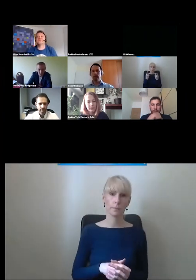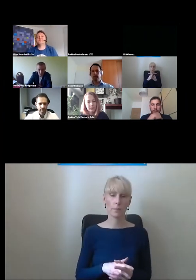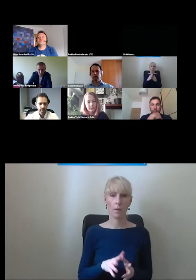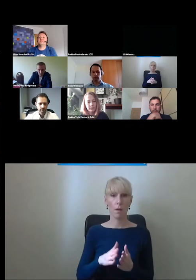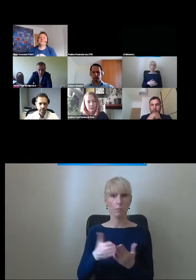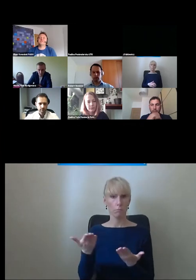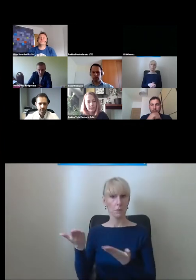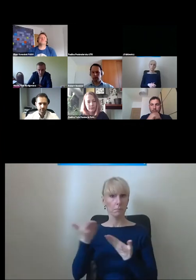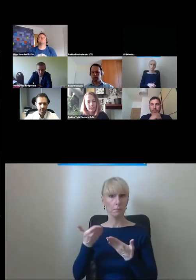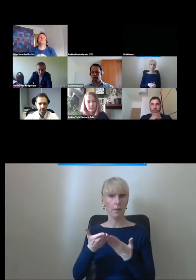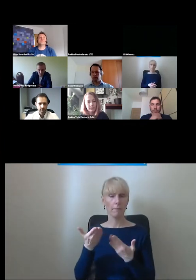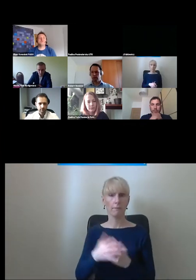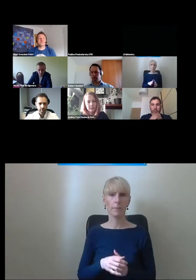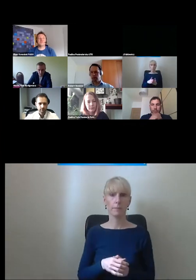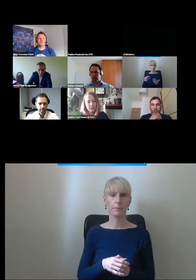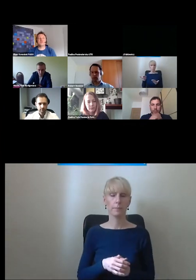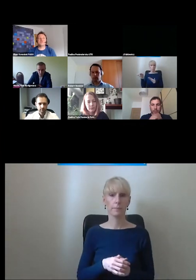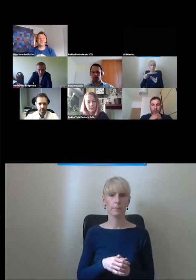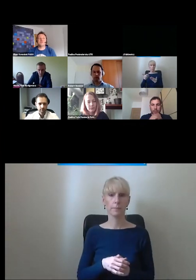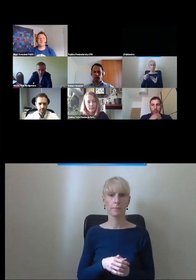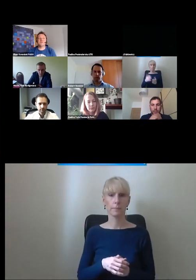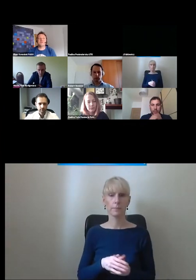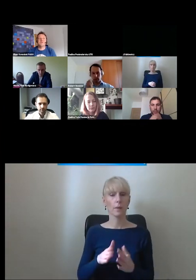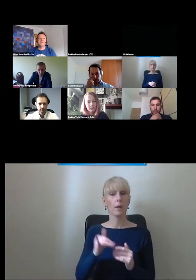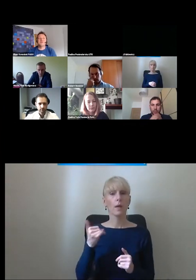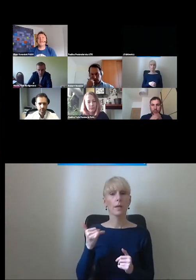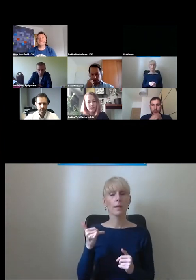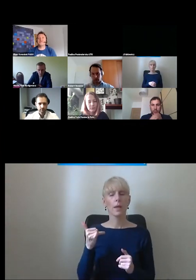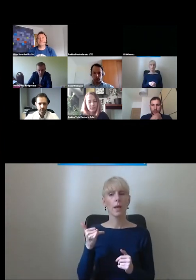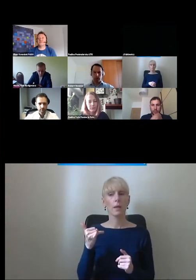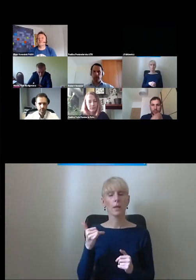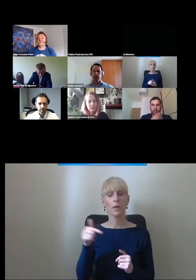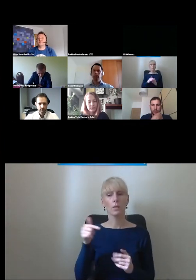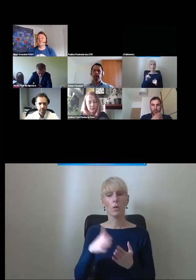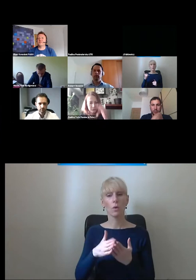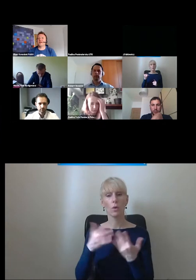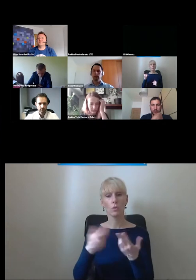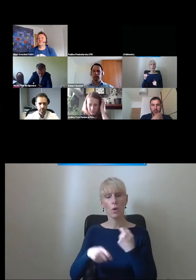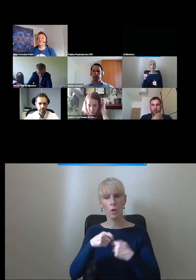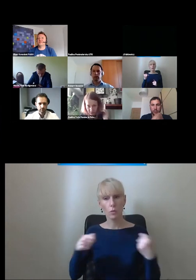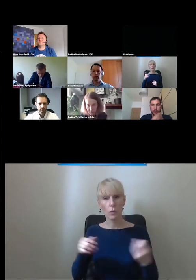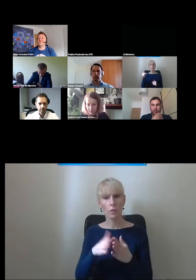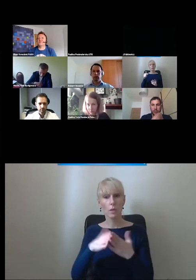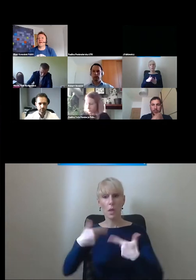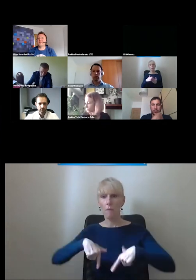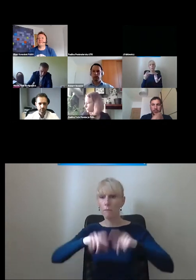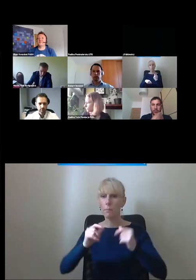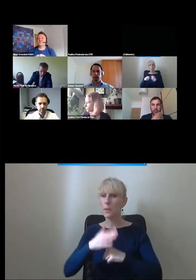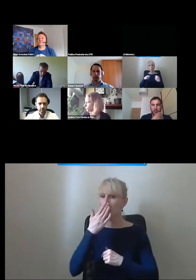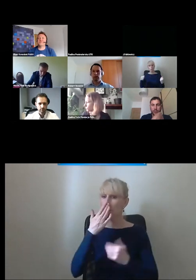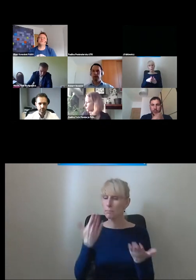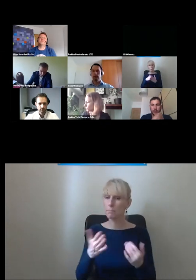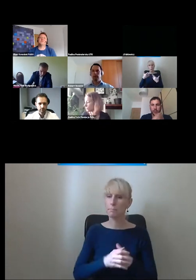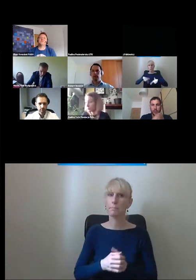wysokości. Gdybyś popatrzył na to trochę też z wewnątrz, jakie czynniki powodują, że jakie rozwiązania są wybierane?